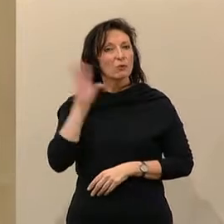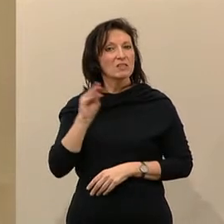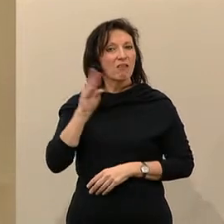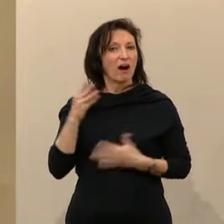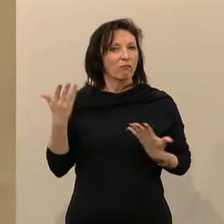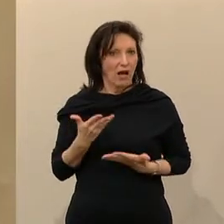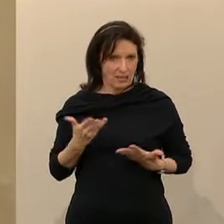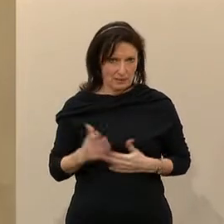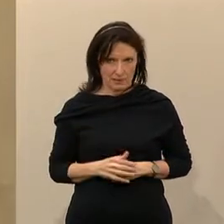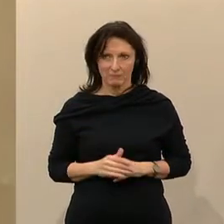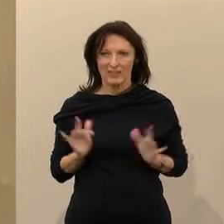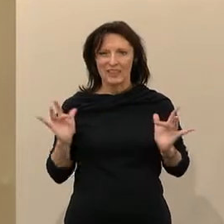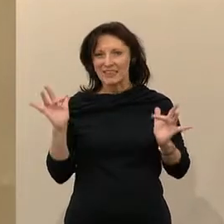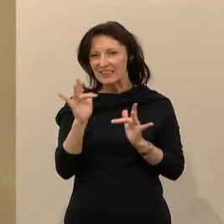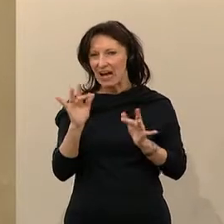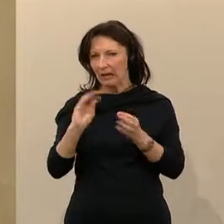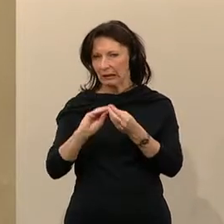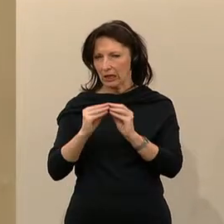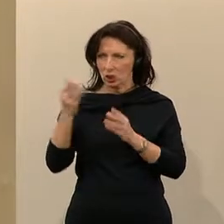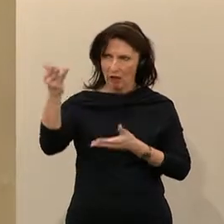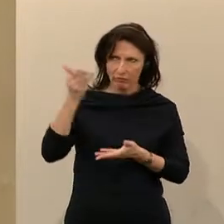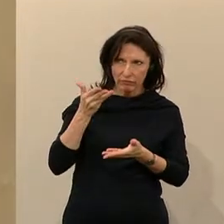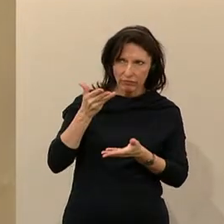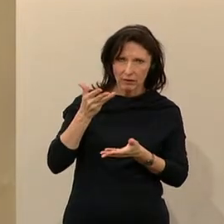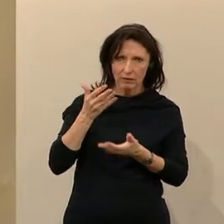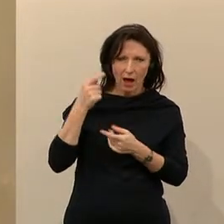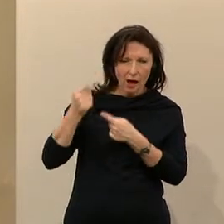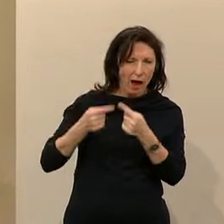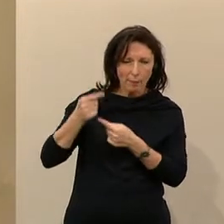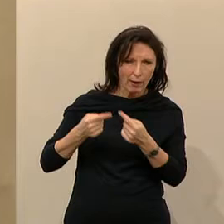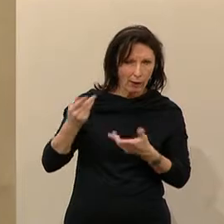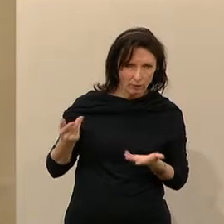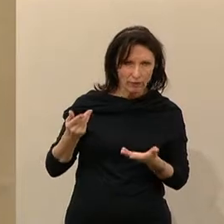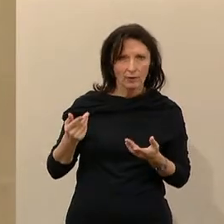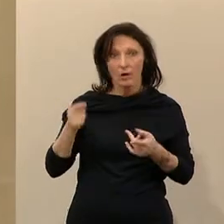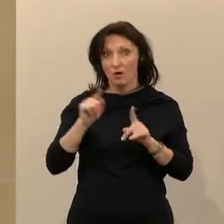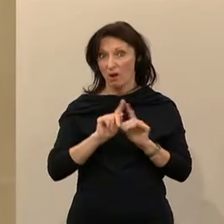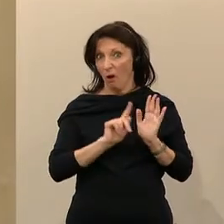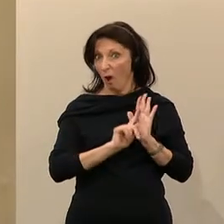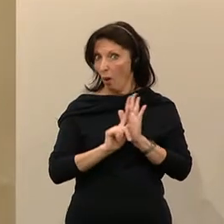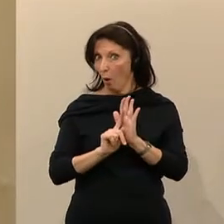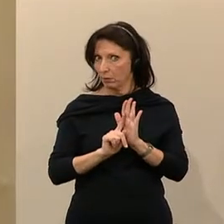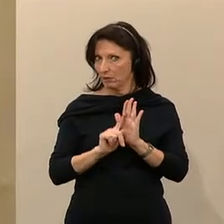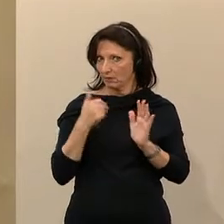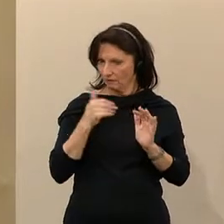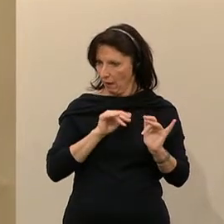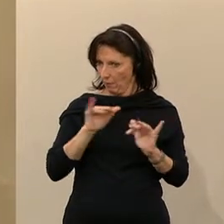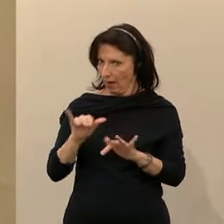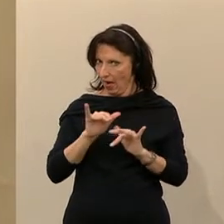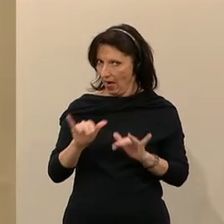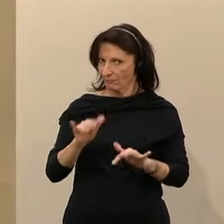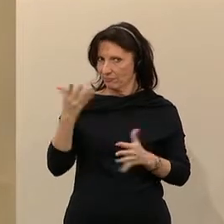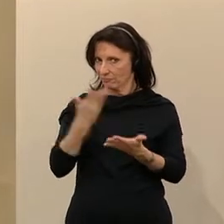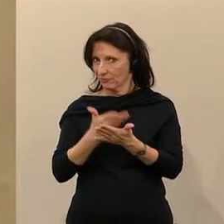Abwicklung der Gegengeschäfte, aber auch durch den Einfluss von Lobbyisten gekommen sind und